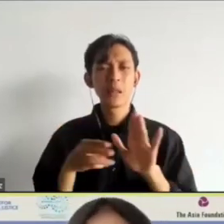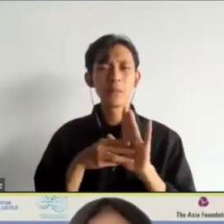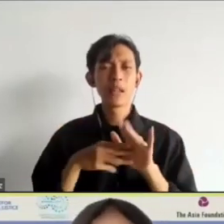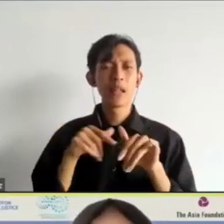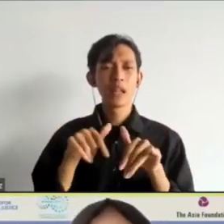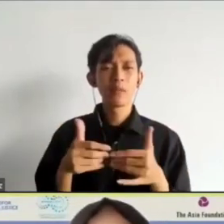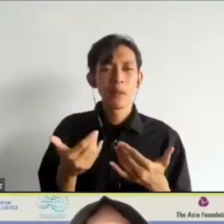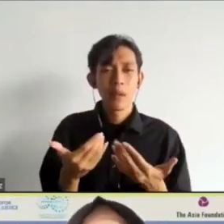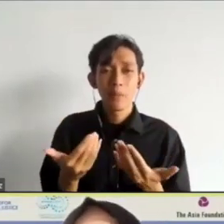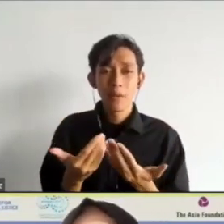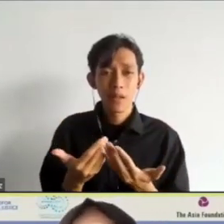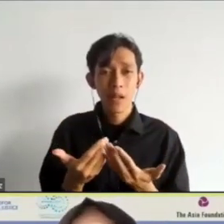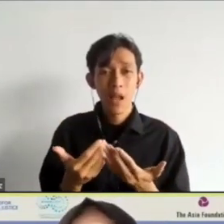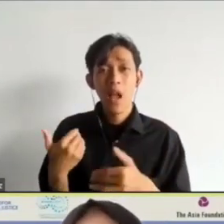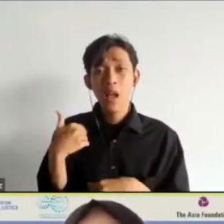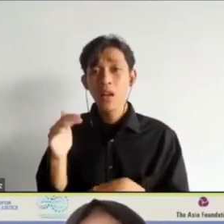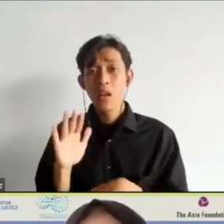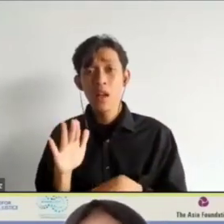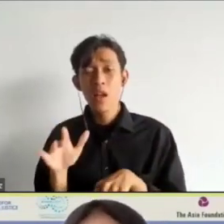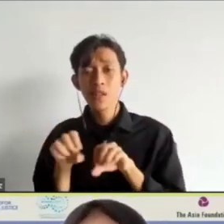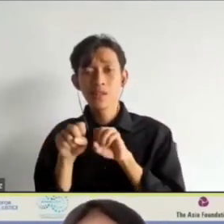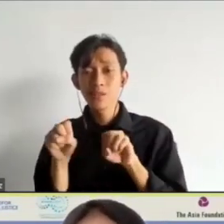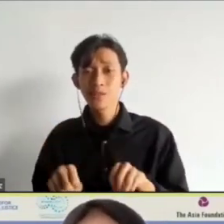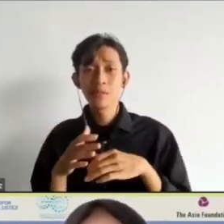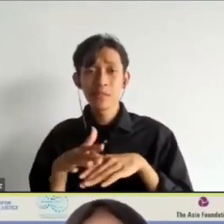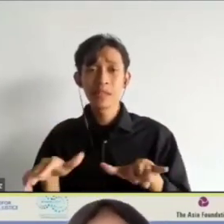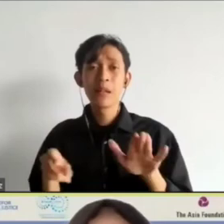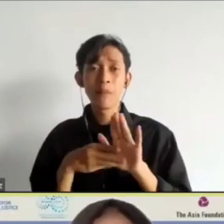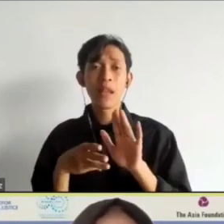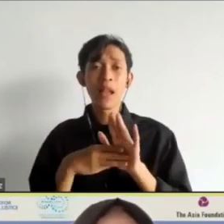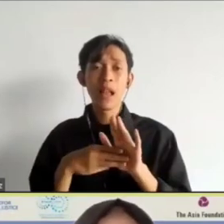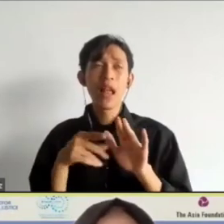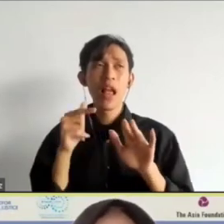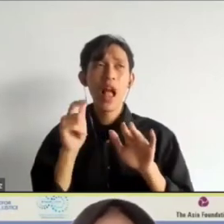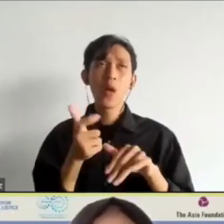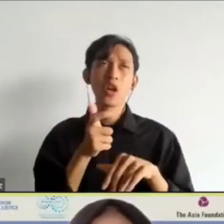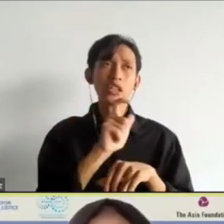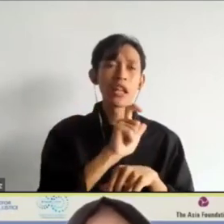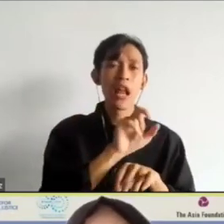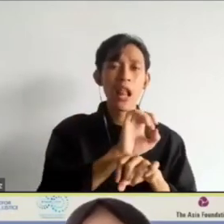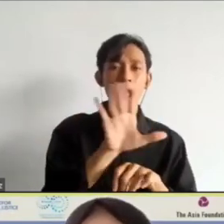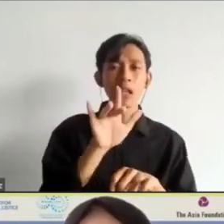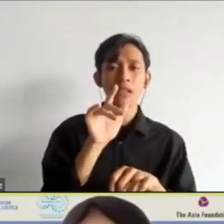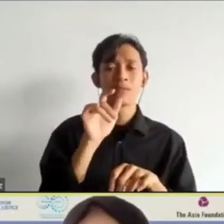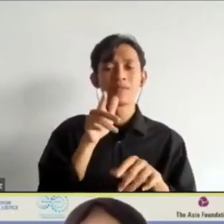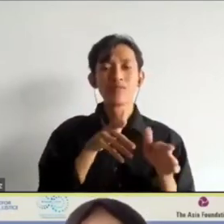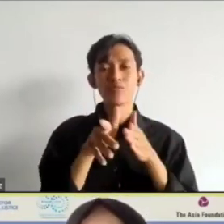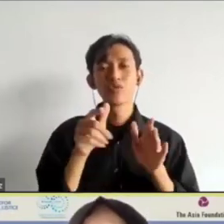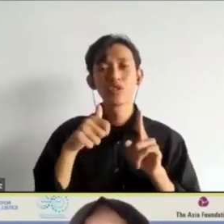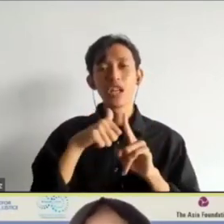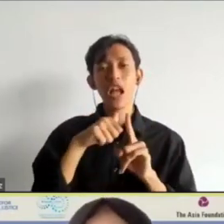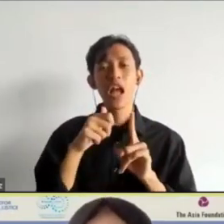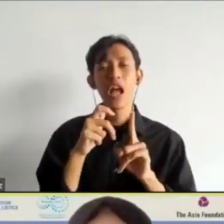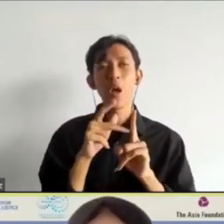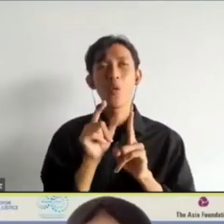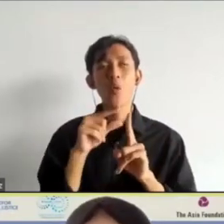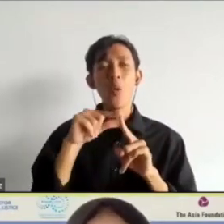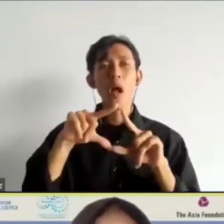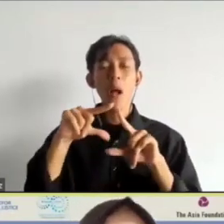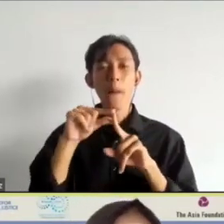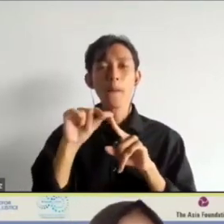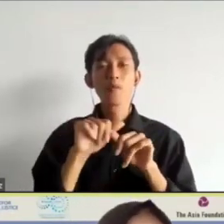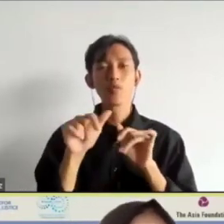Ini kan yang jadi masalah. Adakah mekanisme penyelesaian perkara pidana dengan cara lain selain yang diatur di dalam KUHAB dan peraturan perundang-undangan